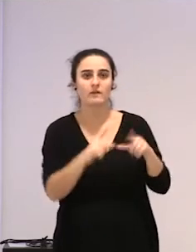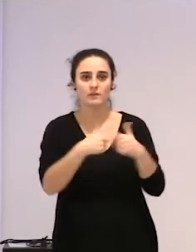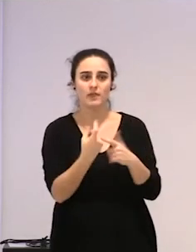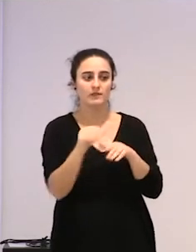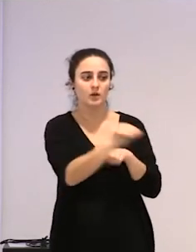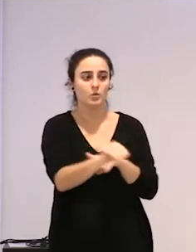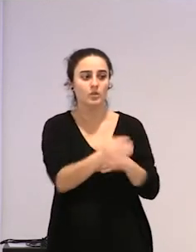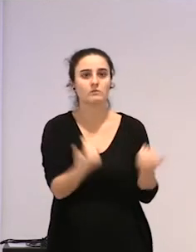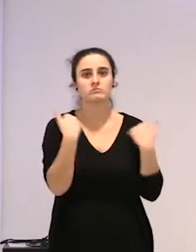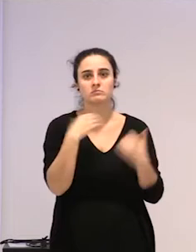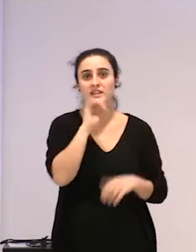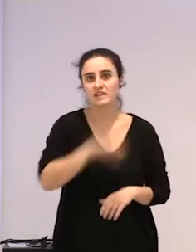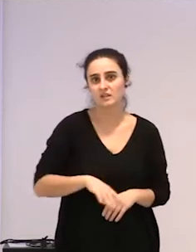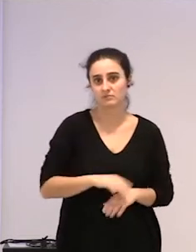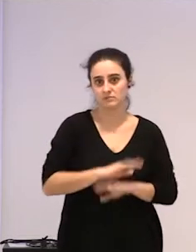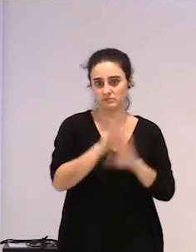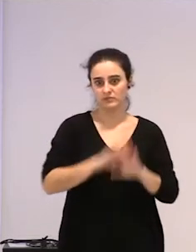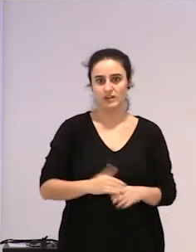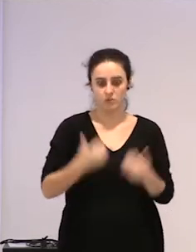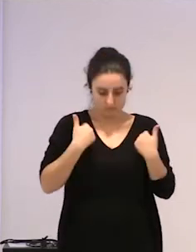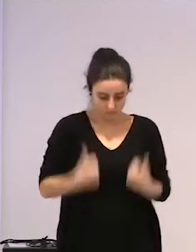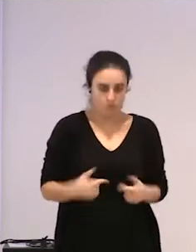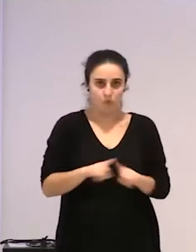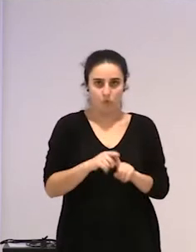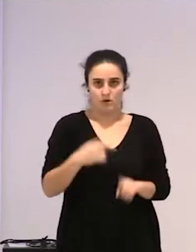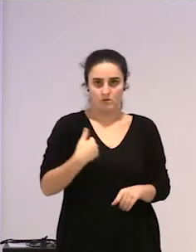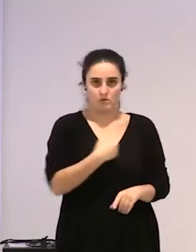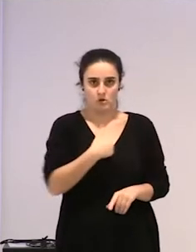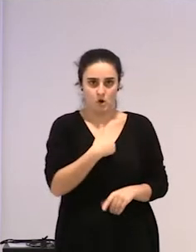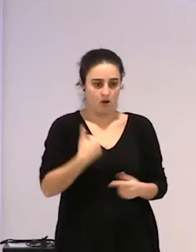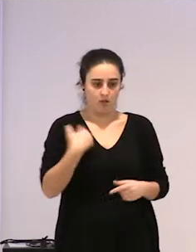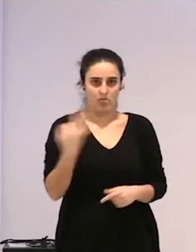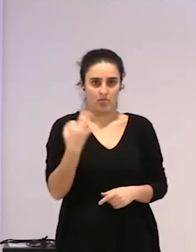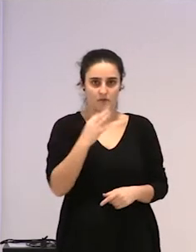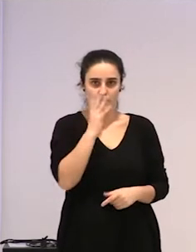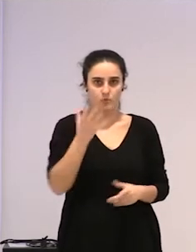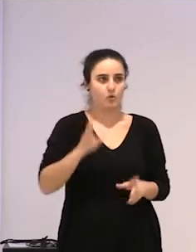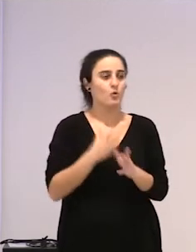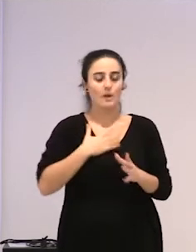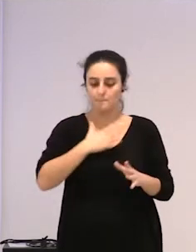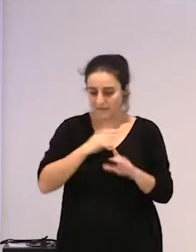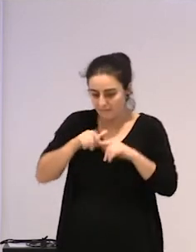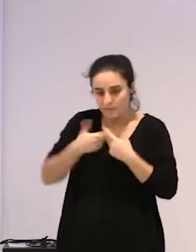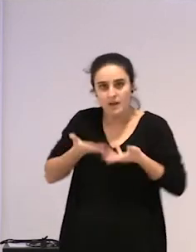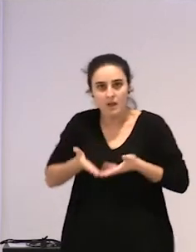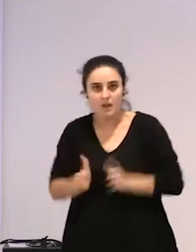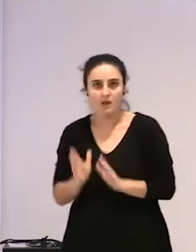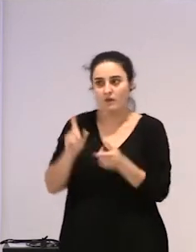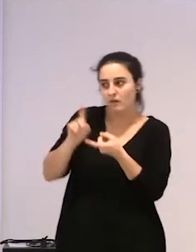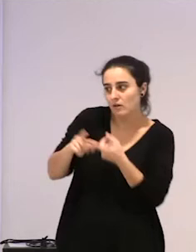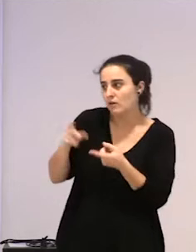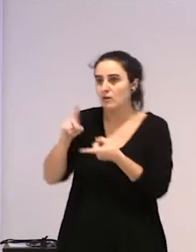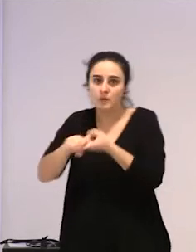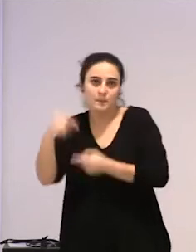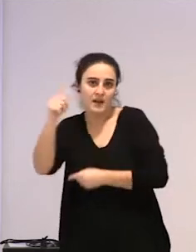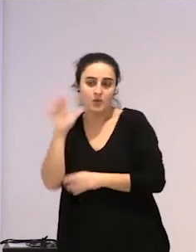ba, askoz, o sea, nola bait, berada komodina, ez? ez daukazulako familia nuklear bat jasuk, zure zen behalabak zaintzeko, edo, zure zen